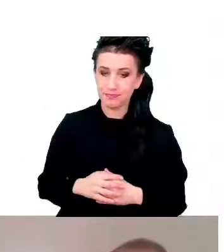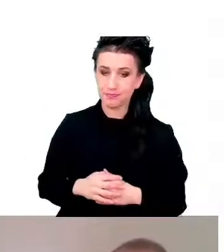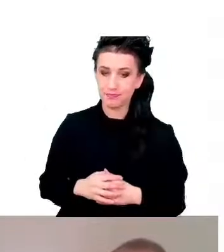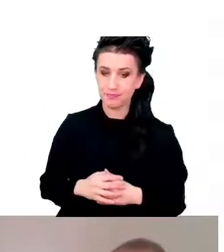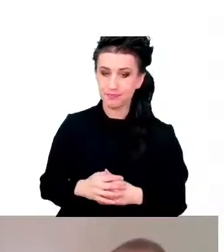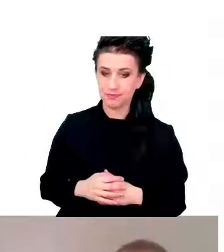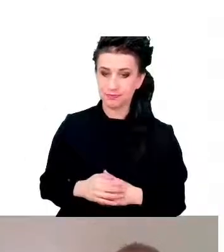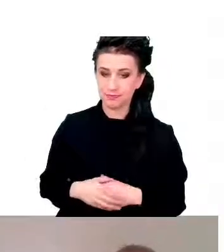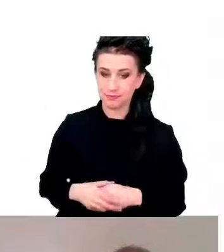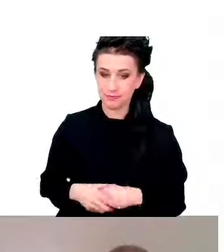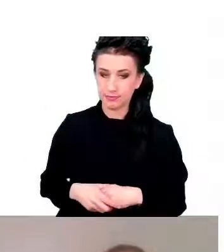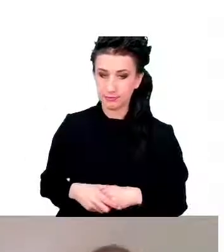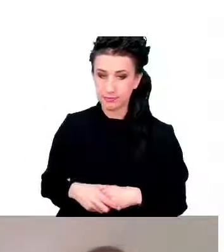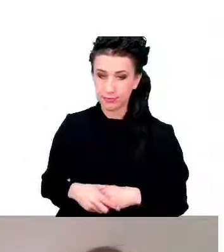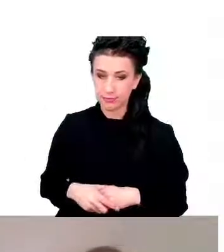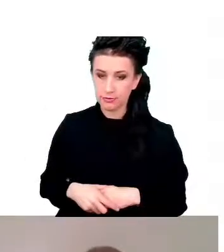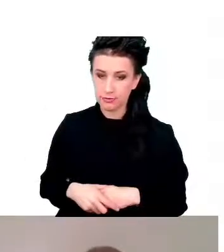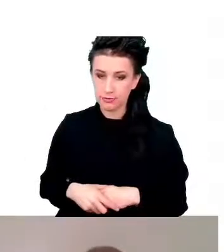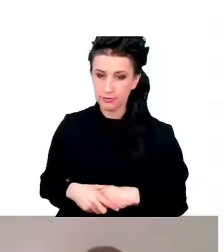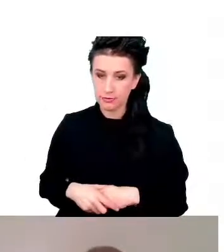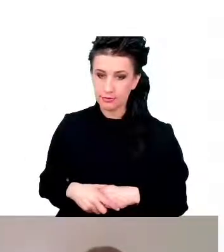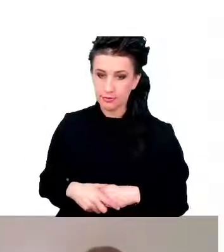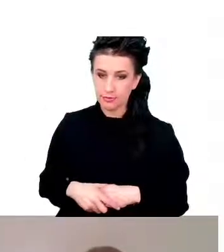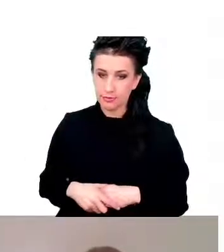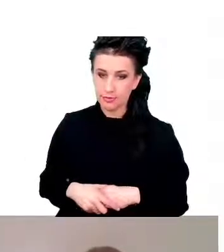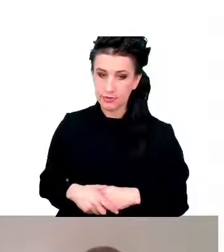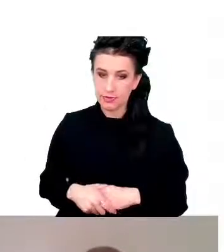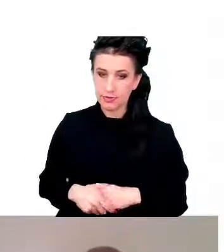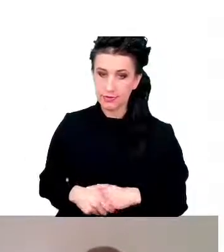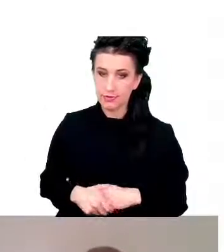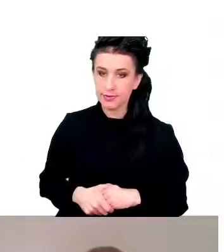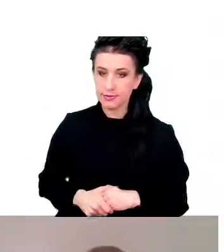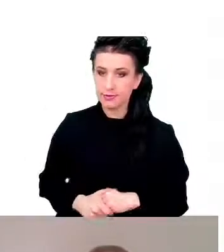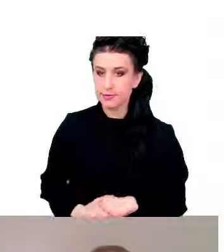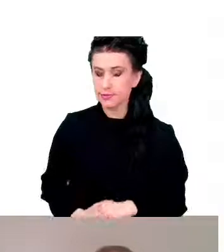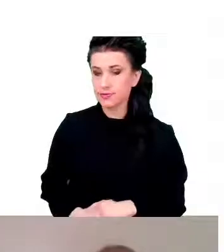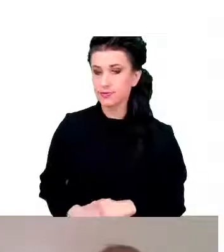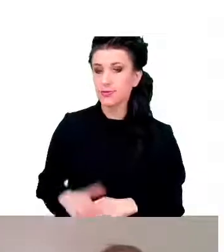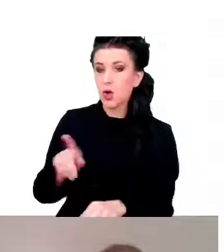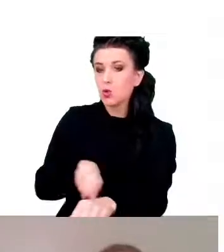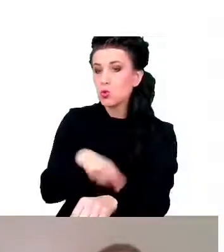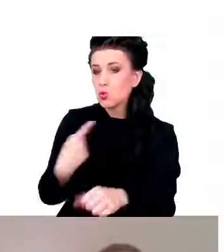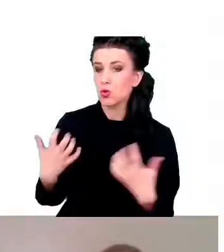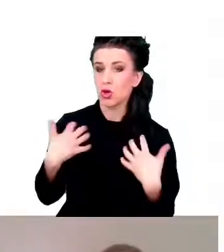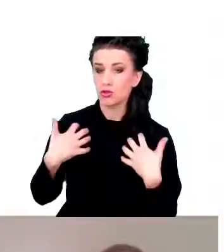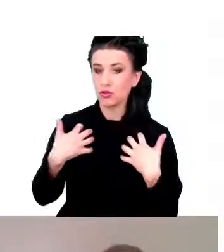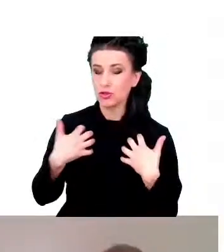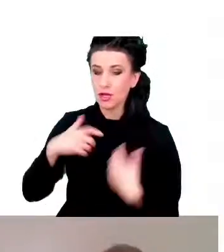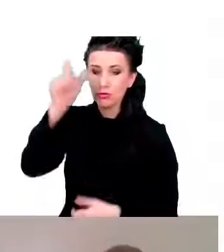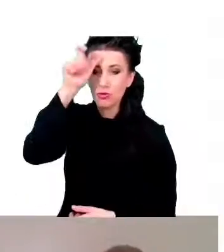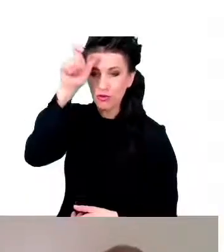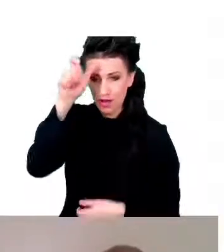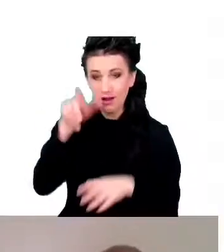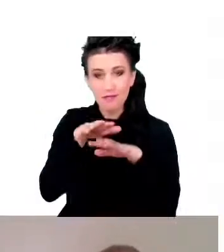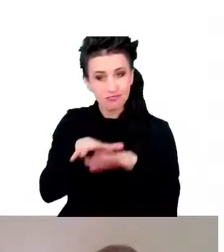długości życia człowieka to dosyć sporo, bo